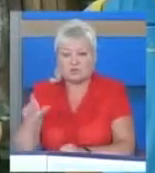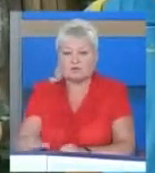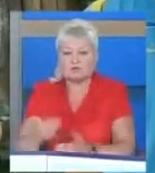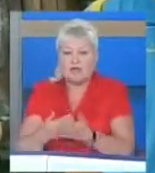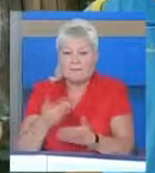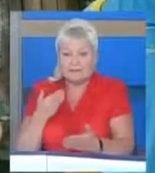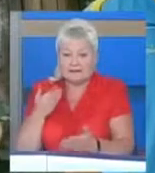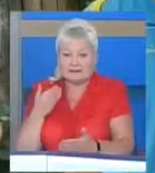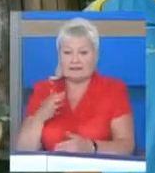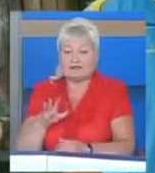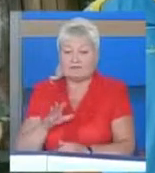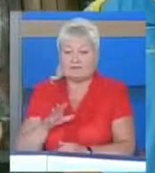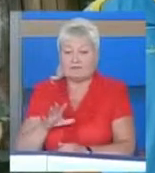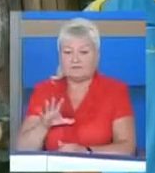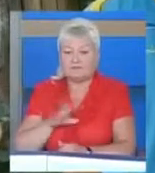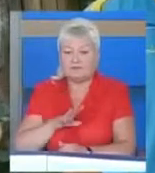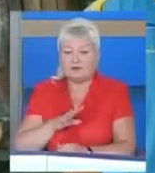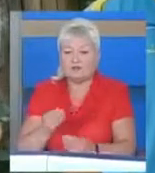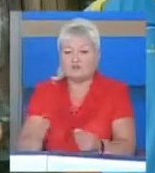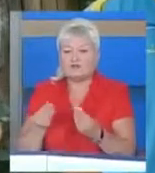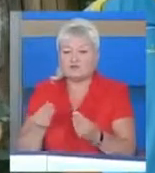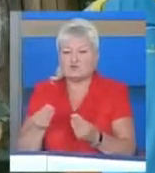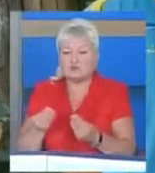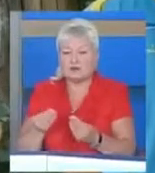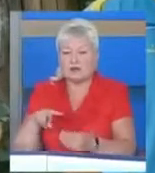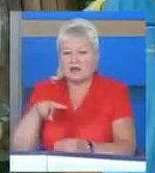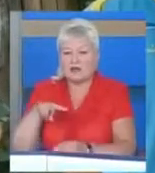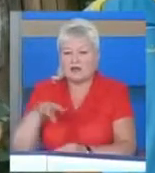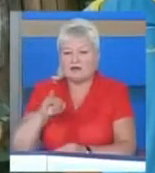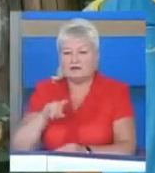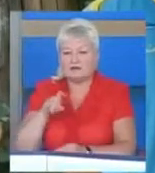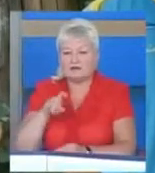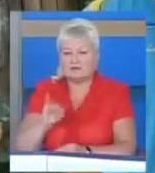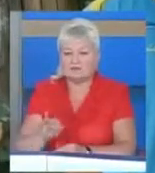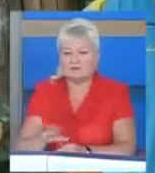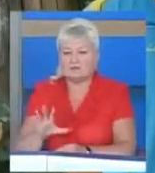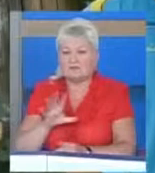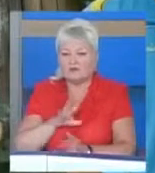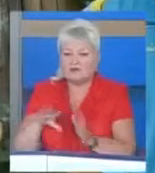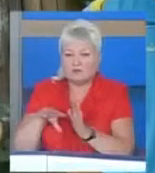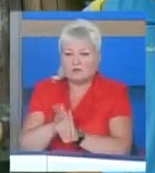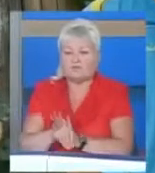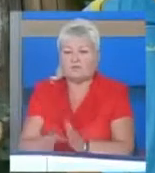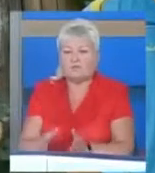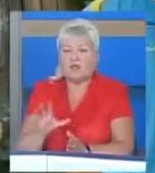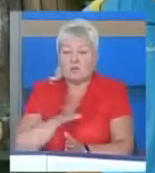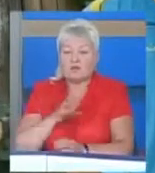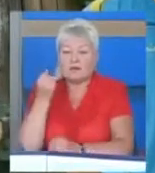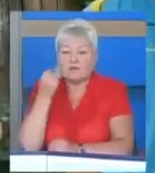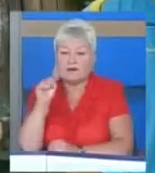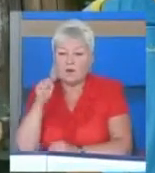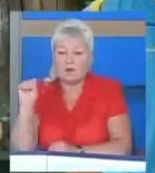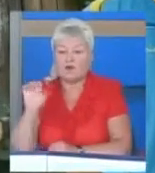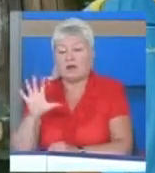грав в супер-лізі. Відповідно, були різні. Були і перемоги, були